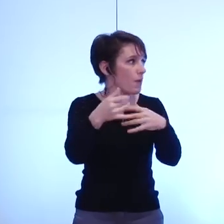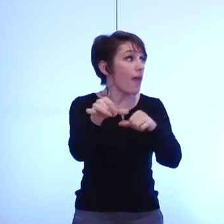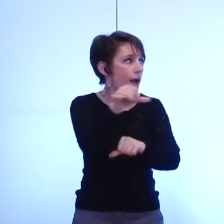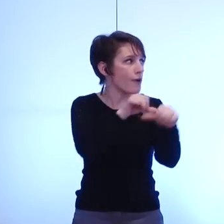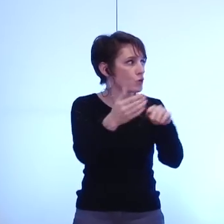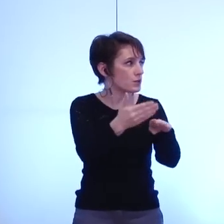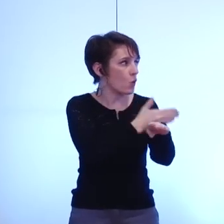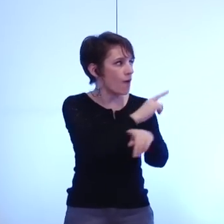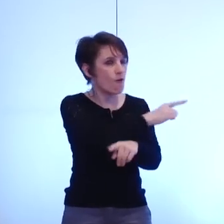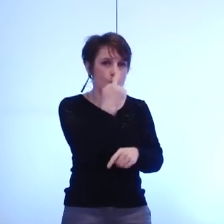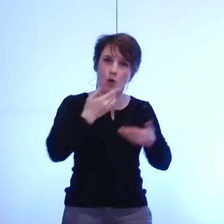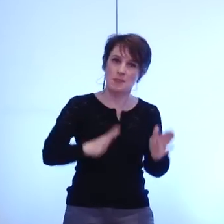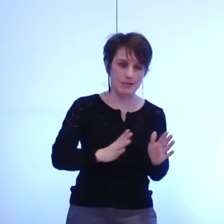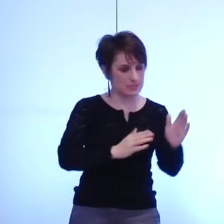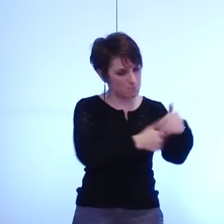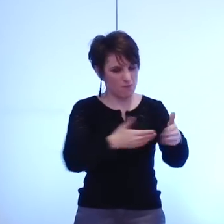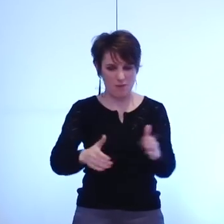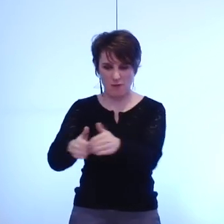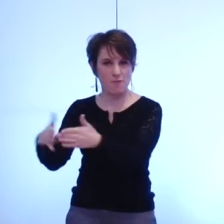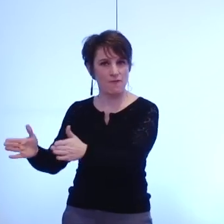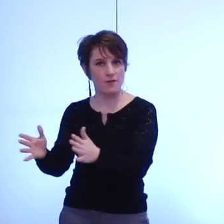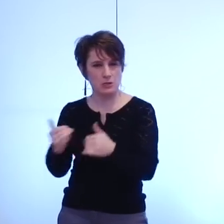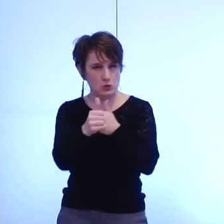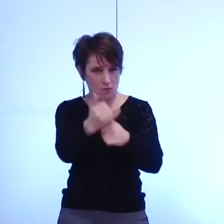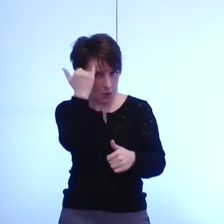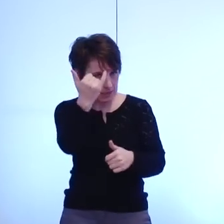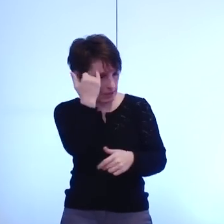contours que vous avez découpés au ciseau de votre idéologie.